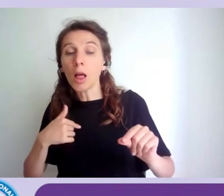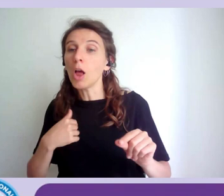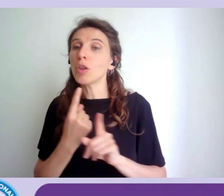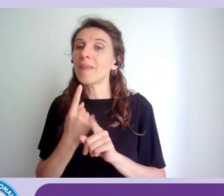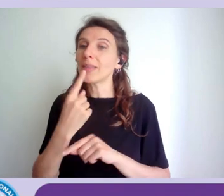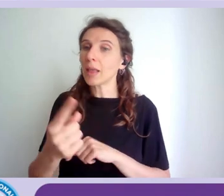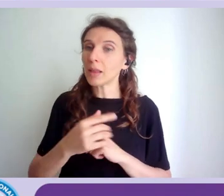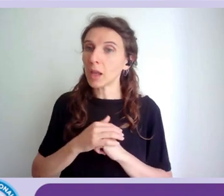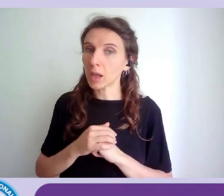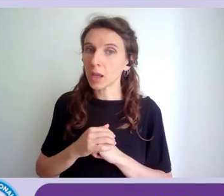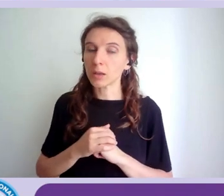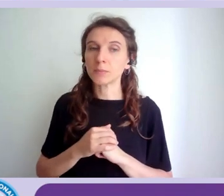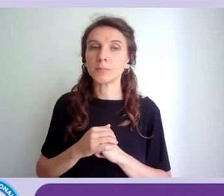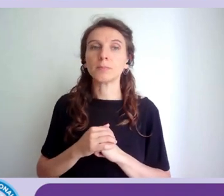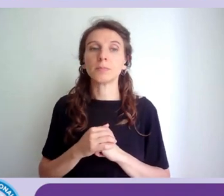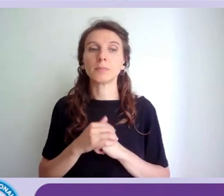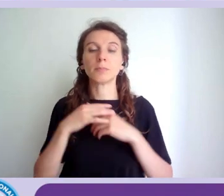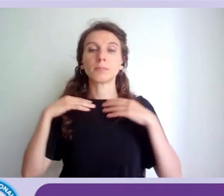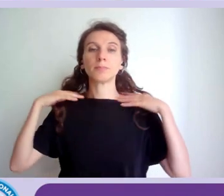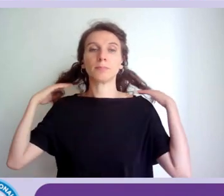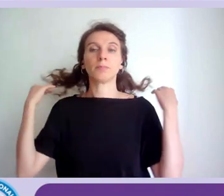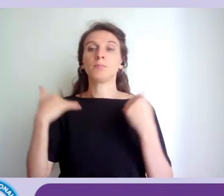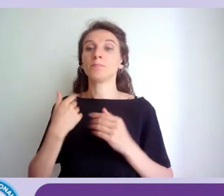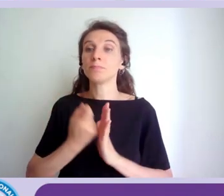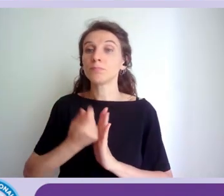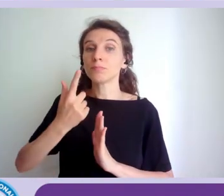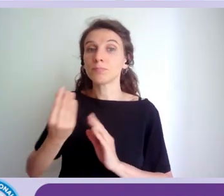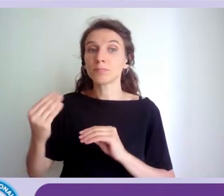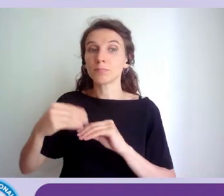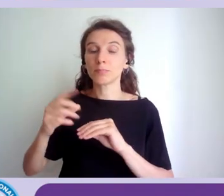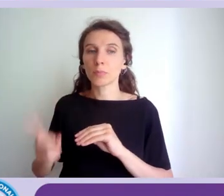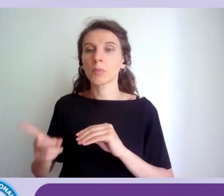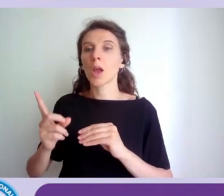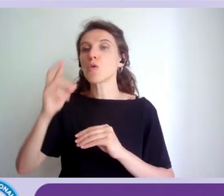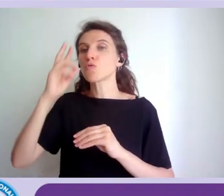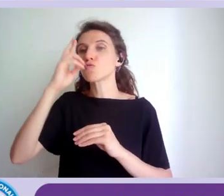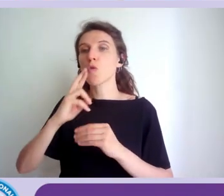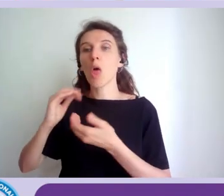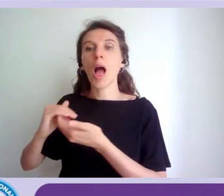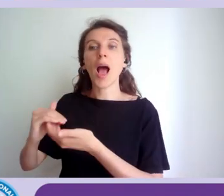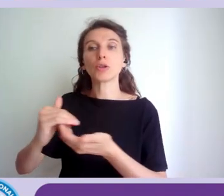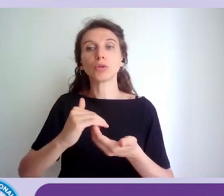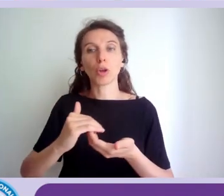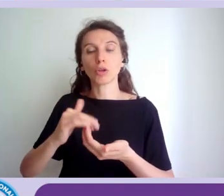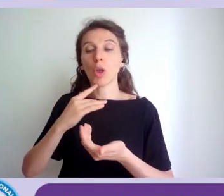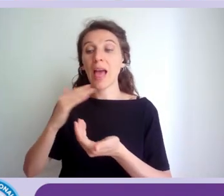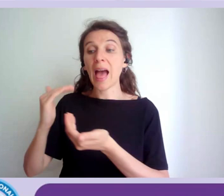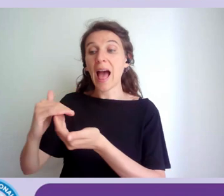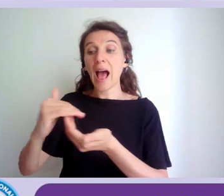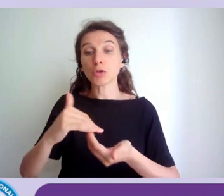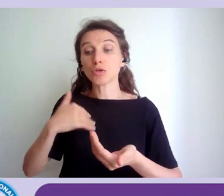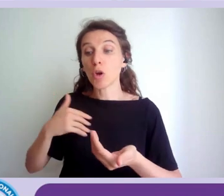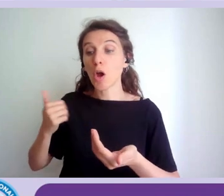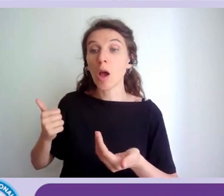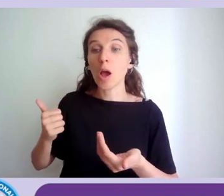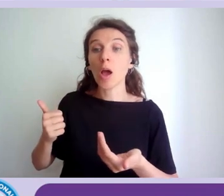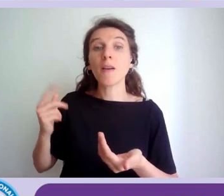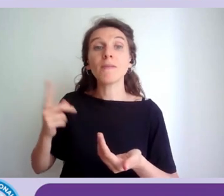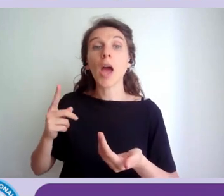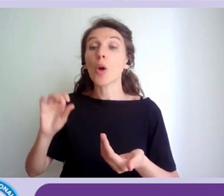dicendo un'altra cosa importante il ruolo delle associazioni nessuna associazione c'ha l'esclusiva